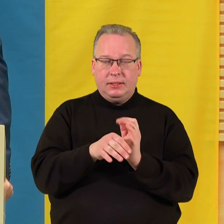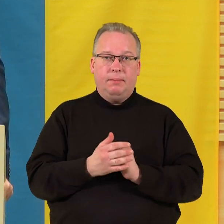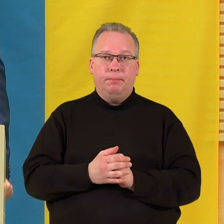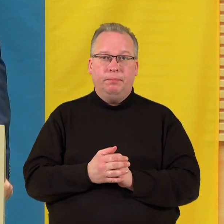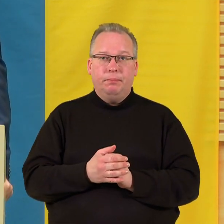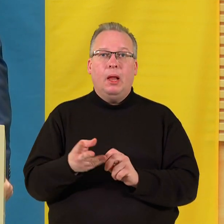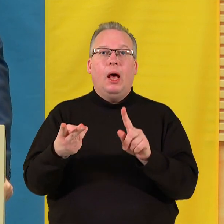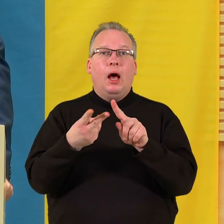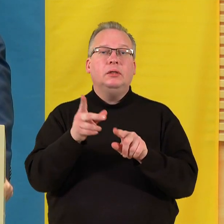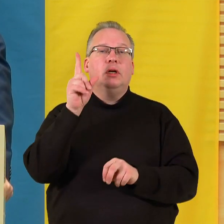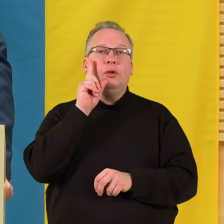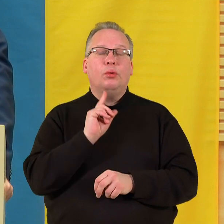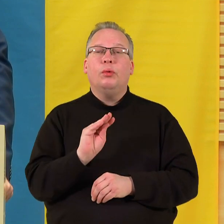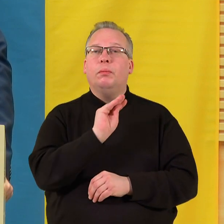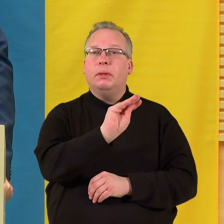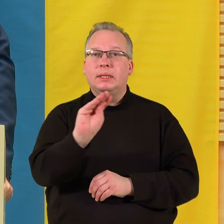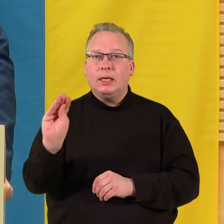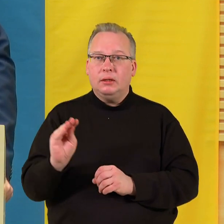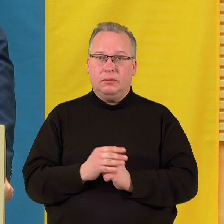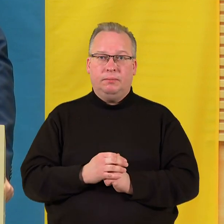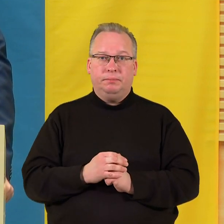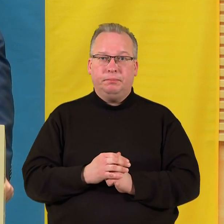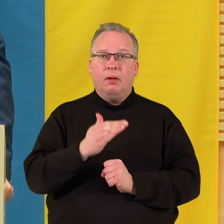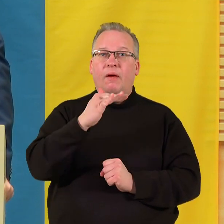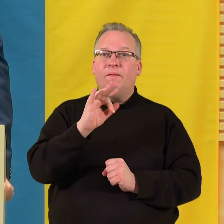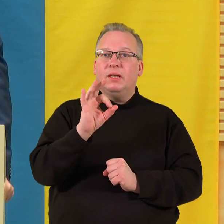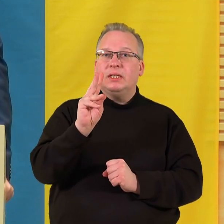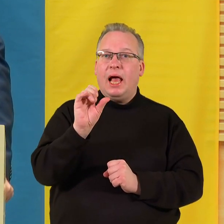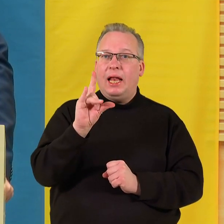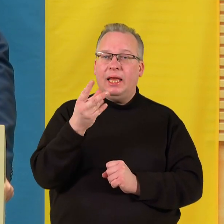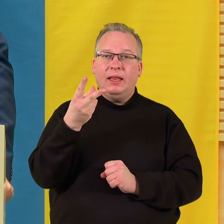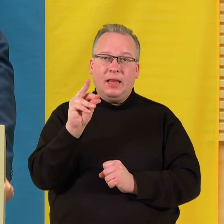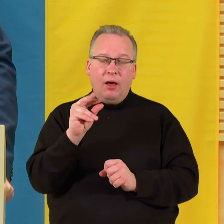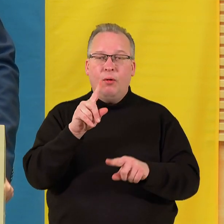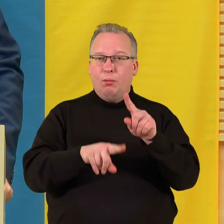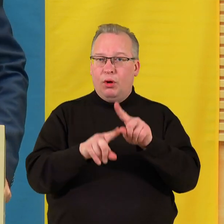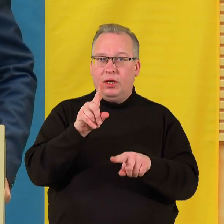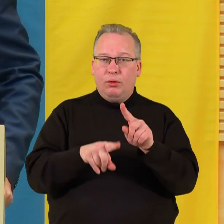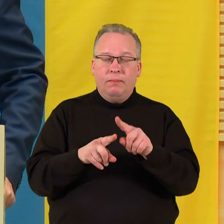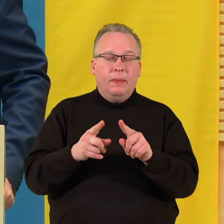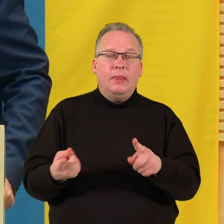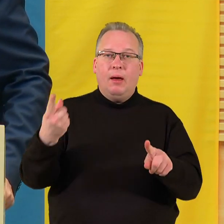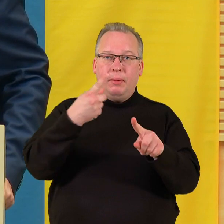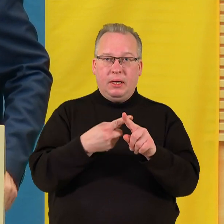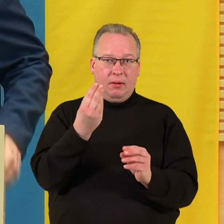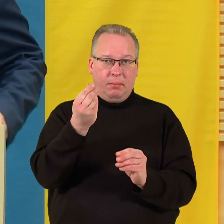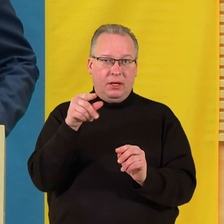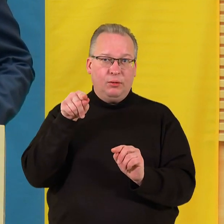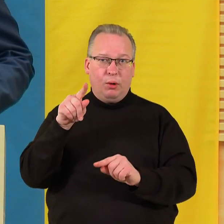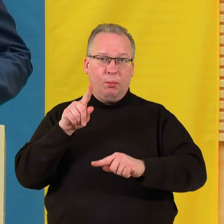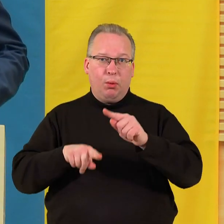Antrą noriu, aiški, užakcentuot, kad vis fiskalinė politika neprisideda prie pinigų politikos,